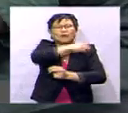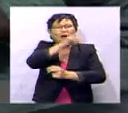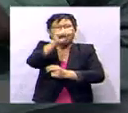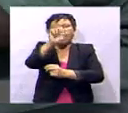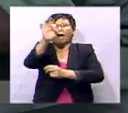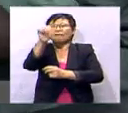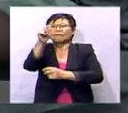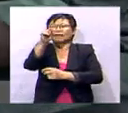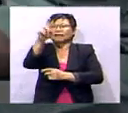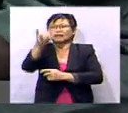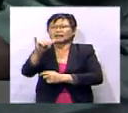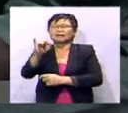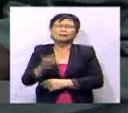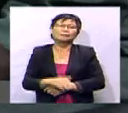Afendi Buang.